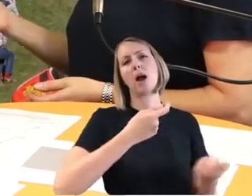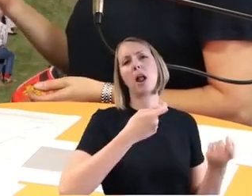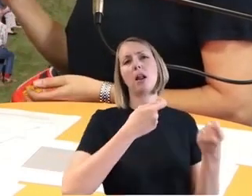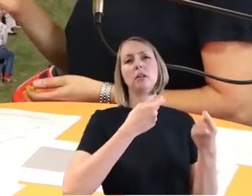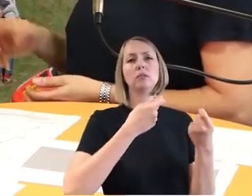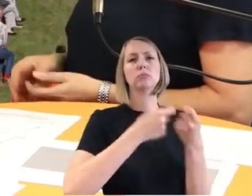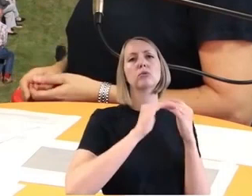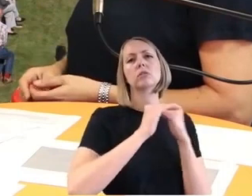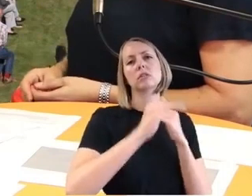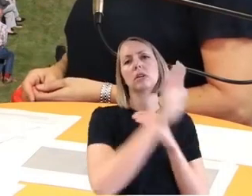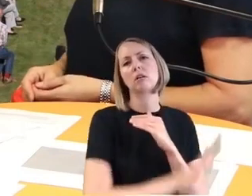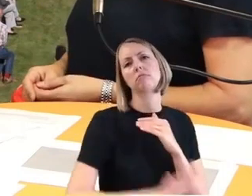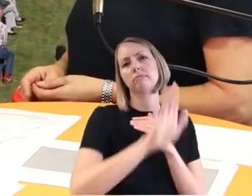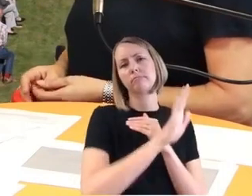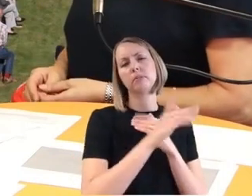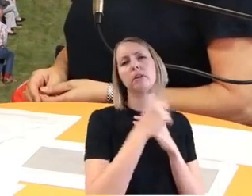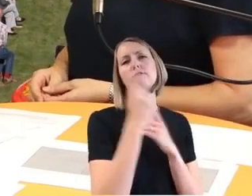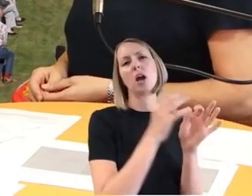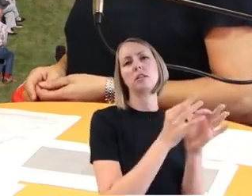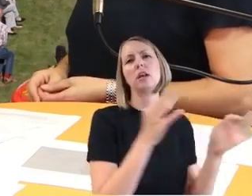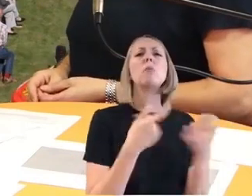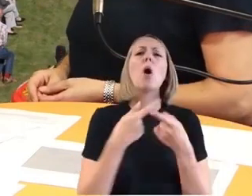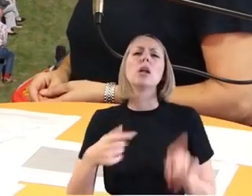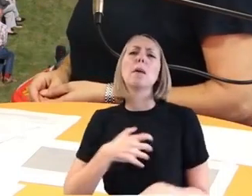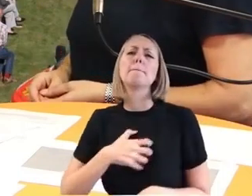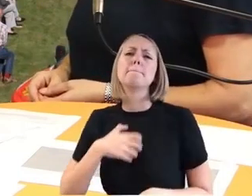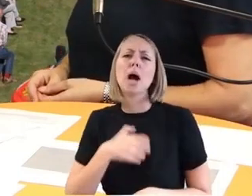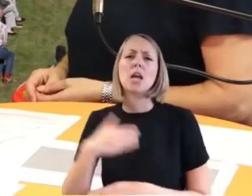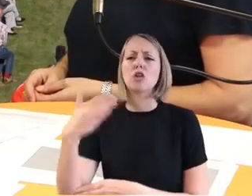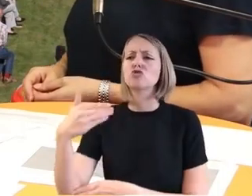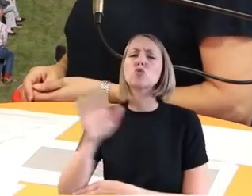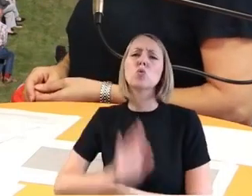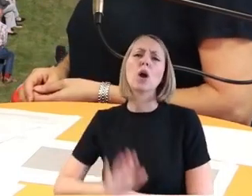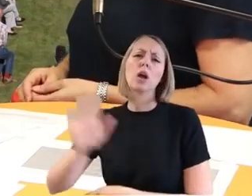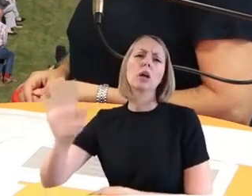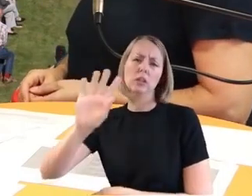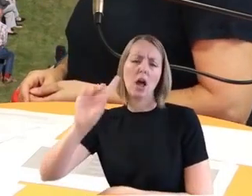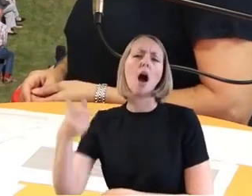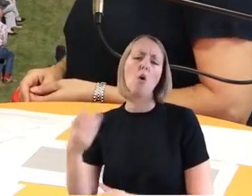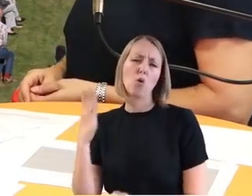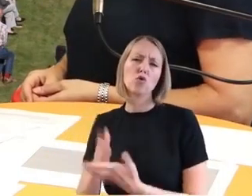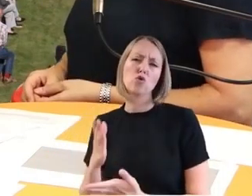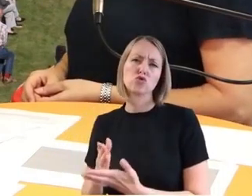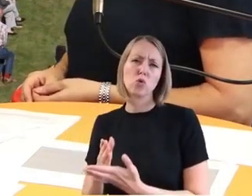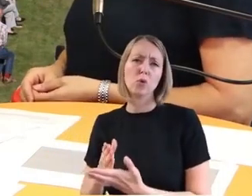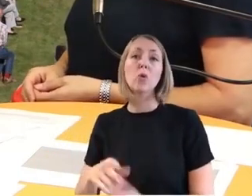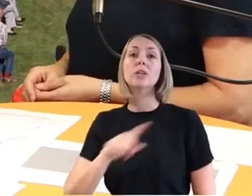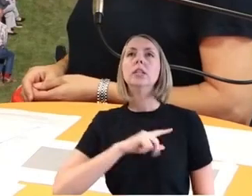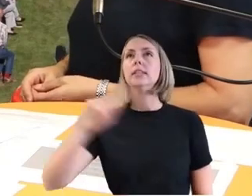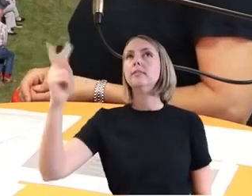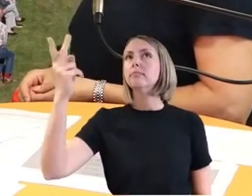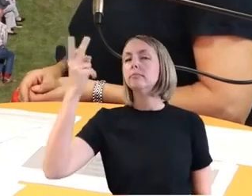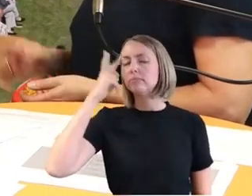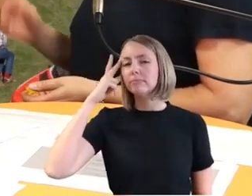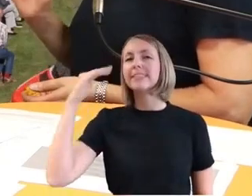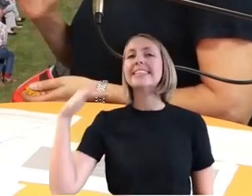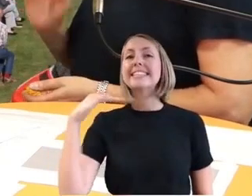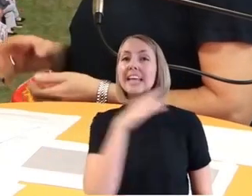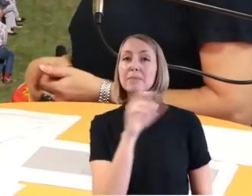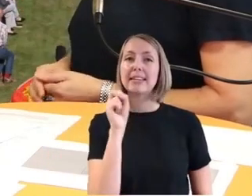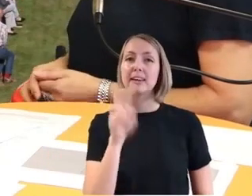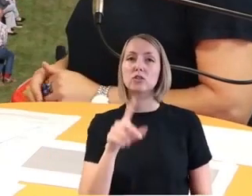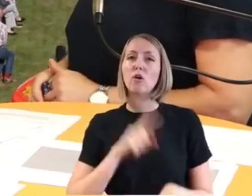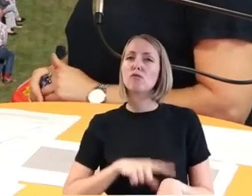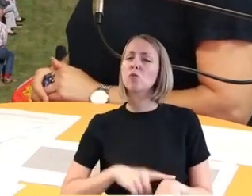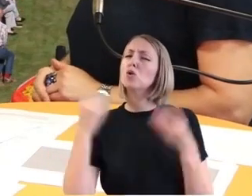gemacht, sei es Bayern, Thüringen. Und ich erinnere mich ja noch an aus meiner Kindheit, dass immer samstags um 12 Uhr die